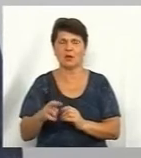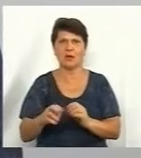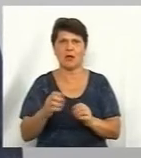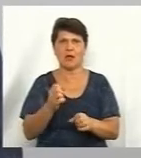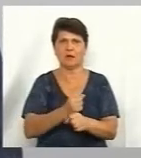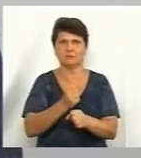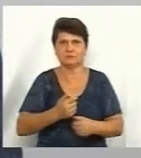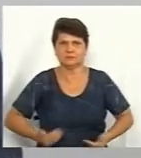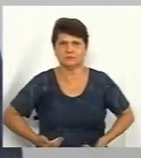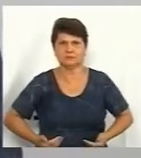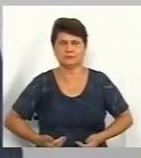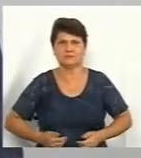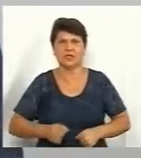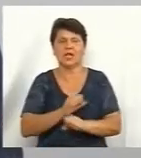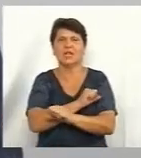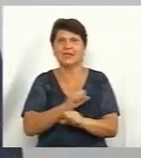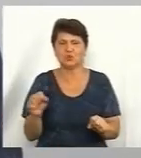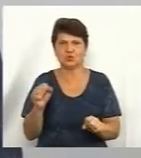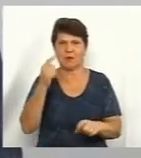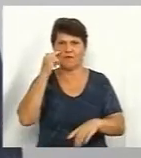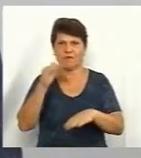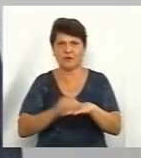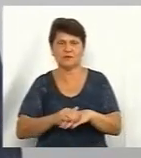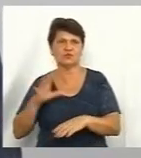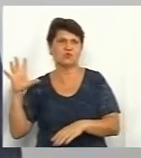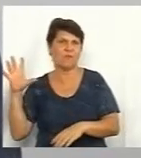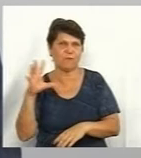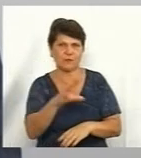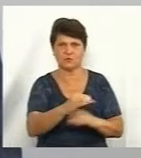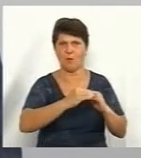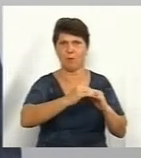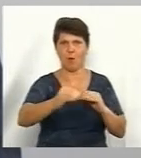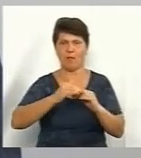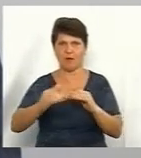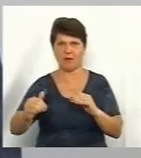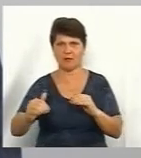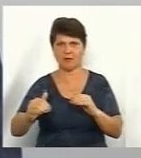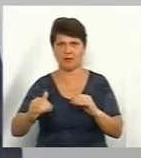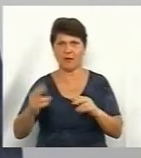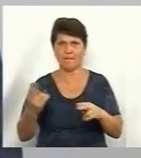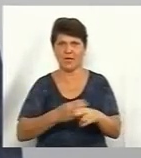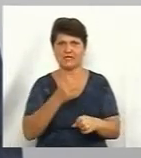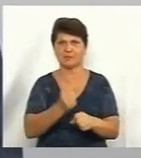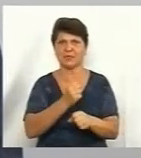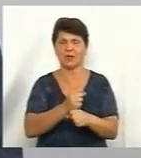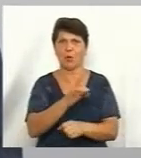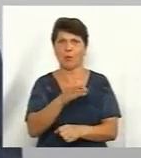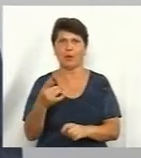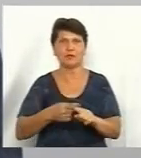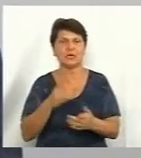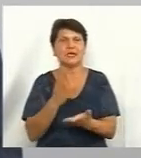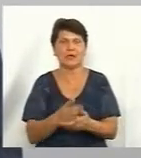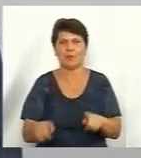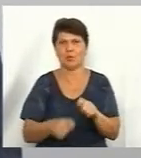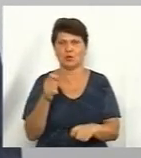розміщати на полігон без переробки. Це вже є порушенням закону. Потрібно все